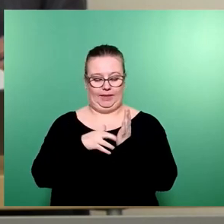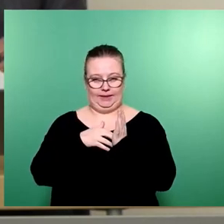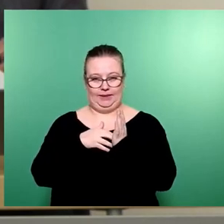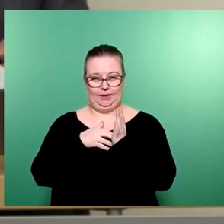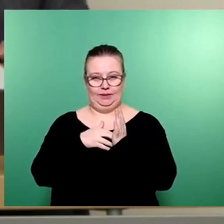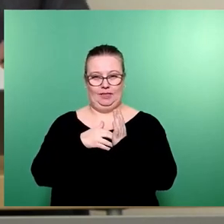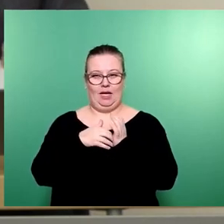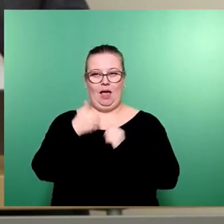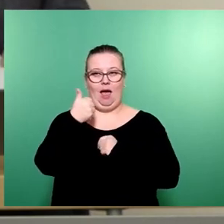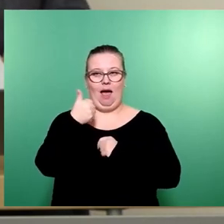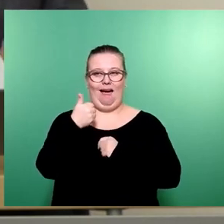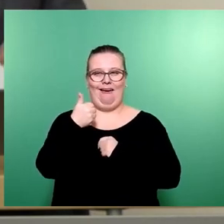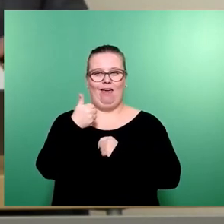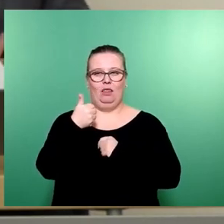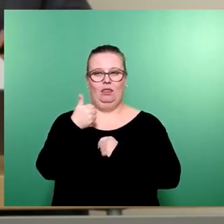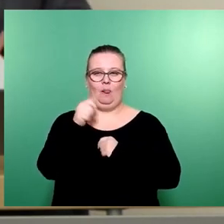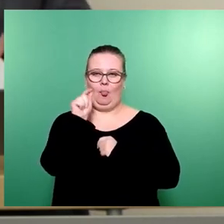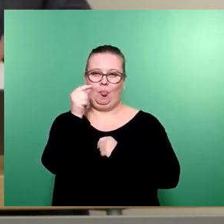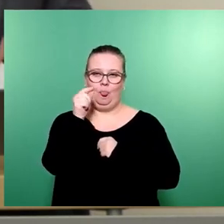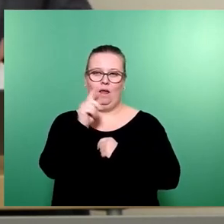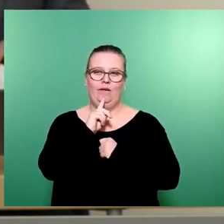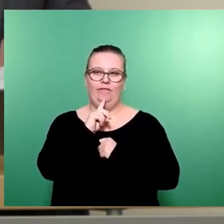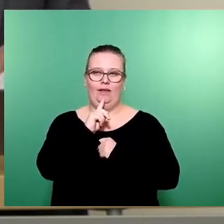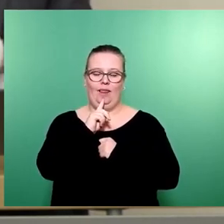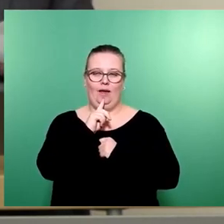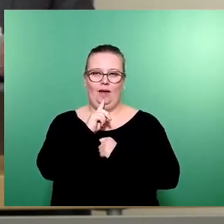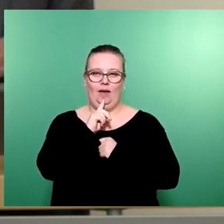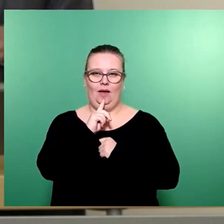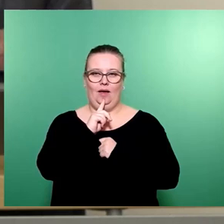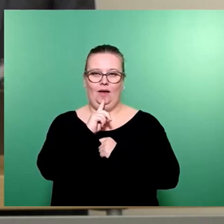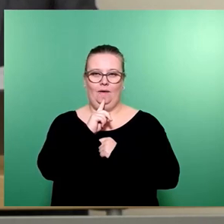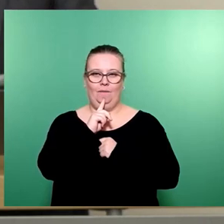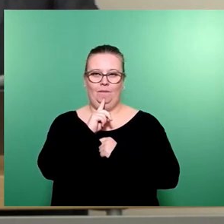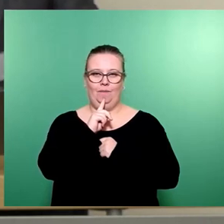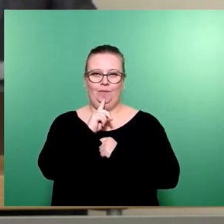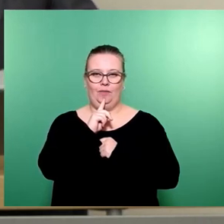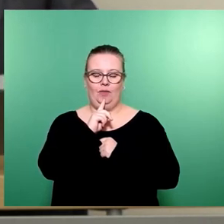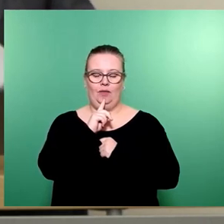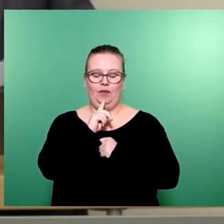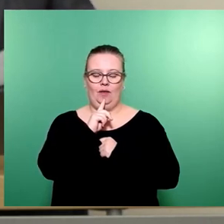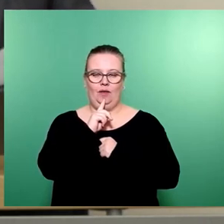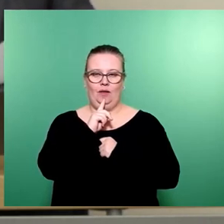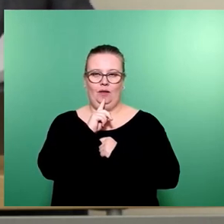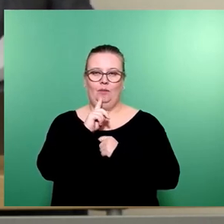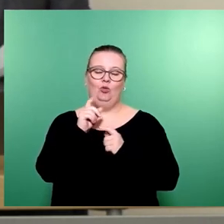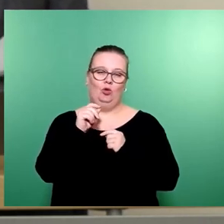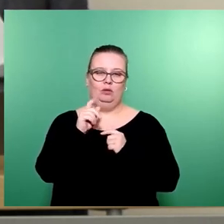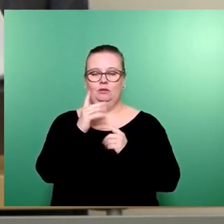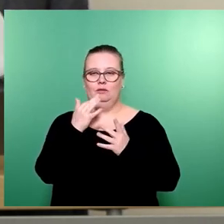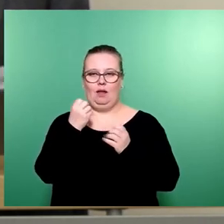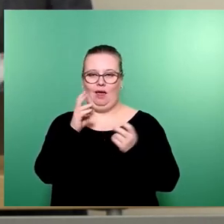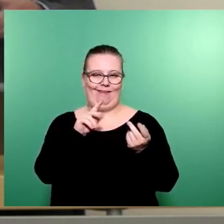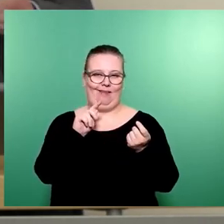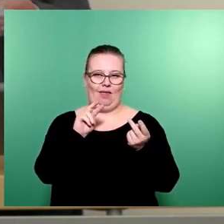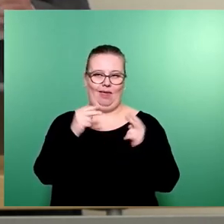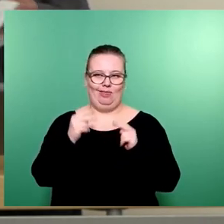ist ein kleiner Fehler insofern entstanden, dass natürlich Änderungen waren zum